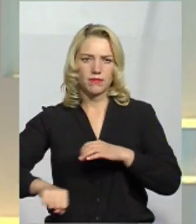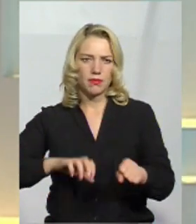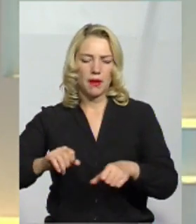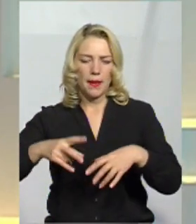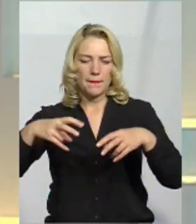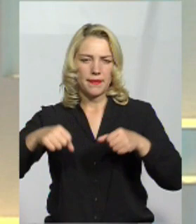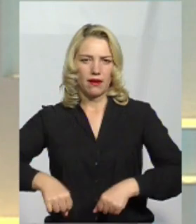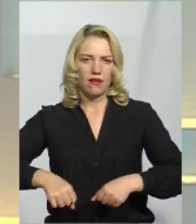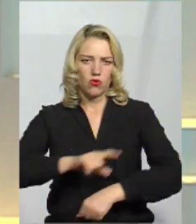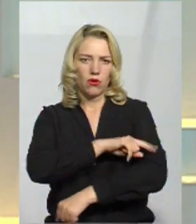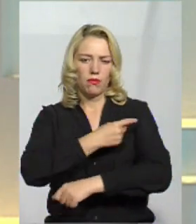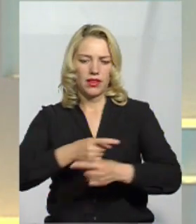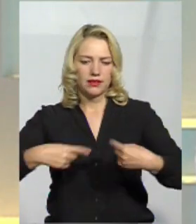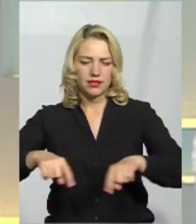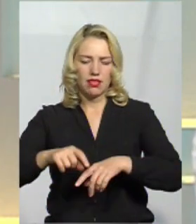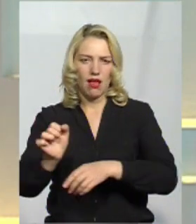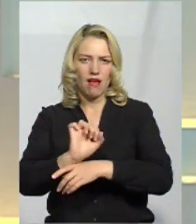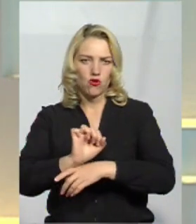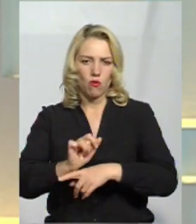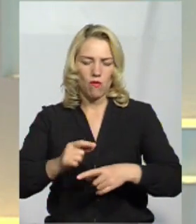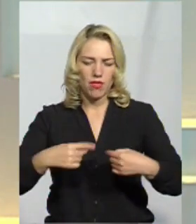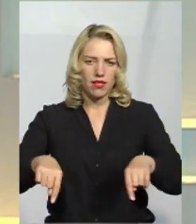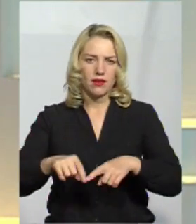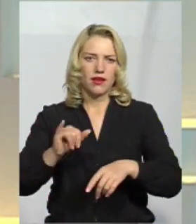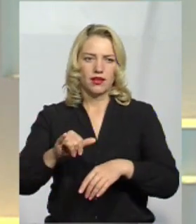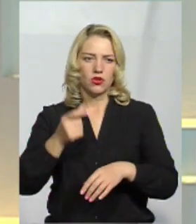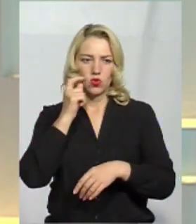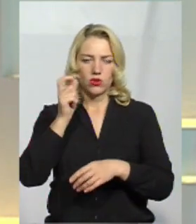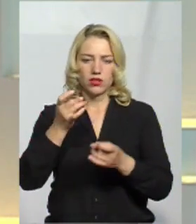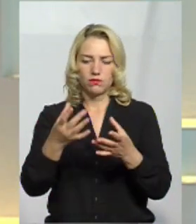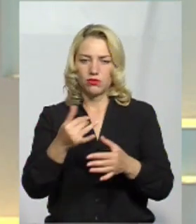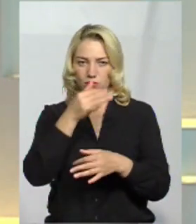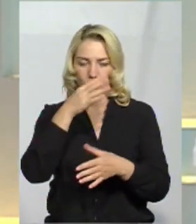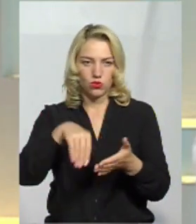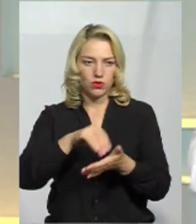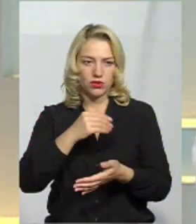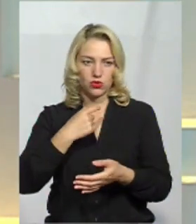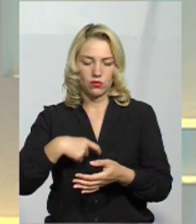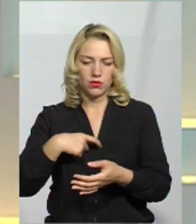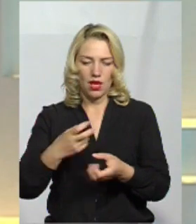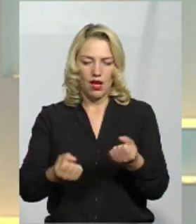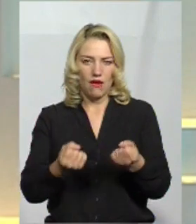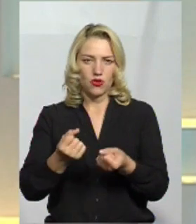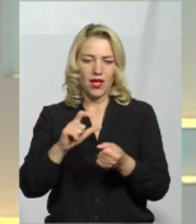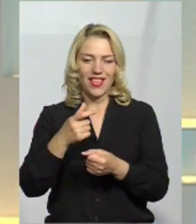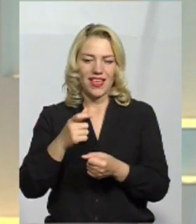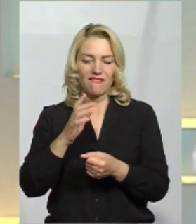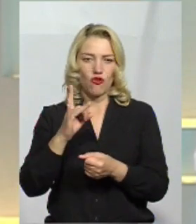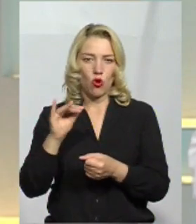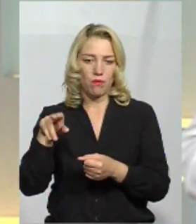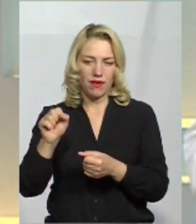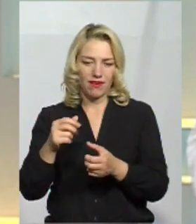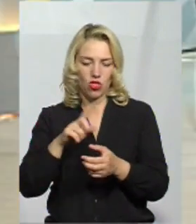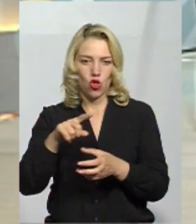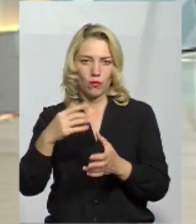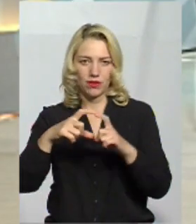на право, медицину, автомобілі. Українець пересічний не може собі купити автомобіль зараз на європейських номерах, тільки через